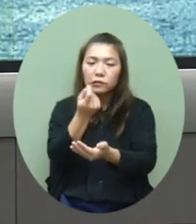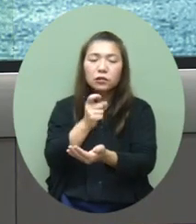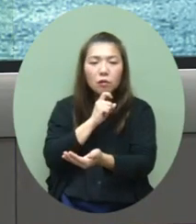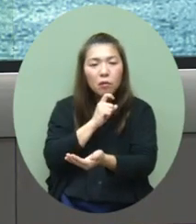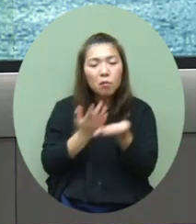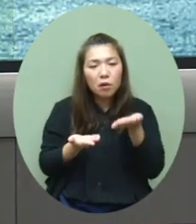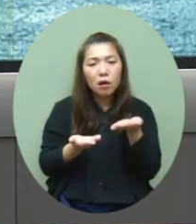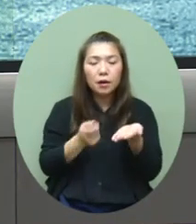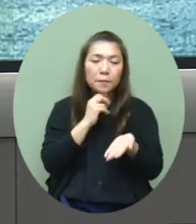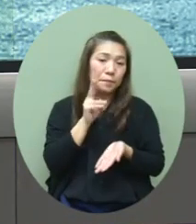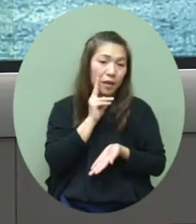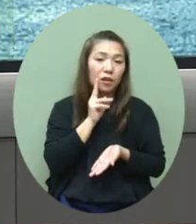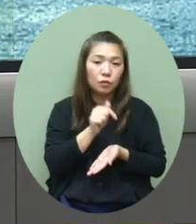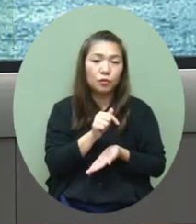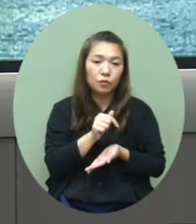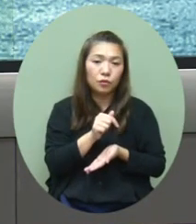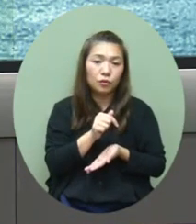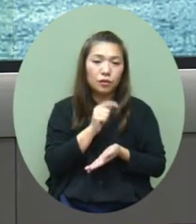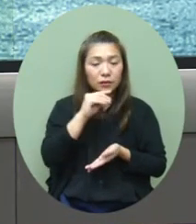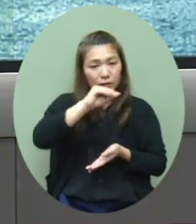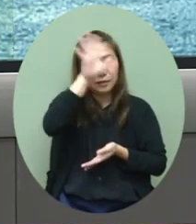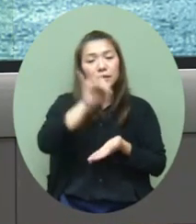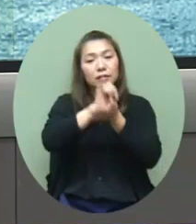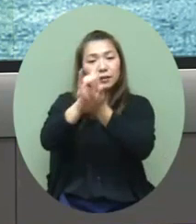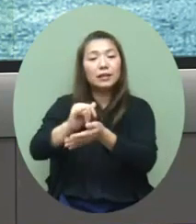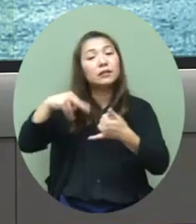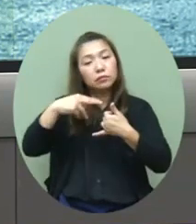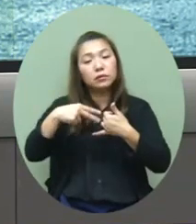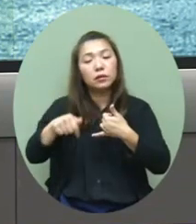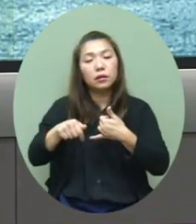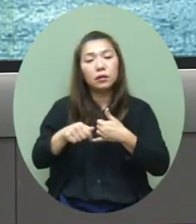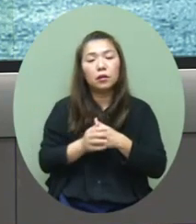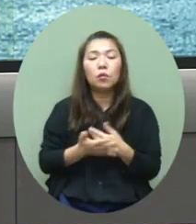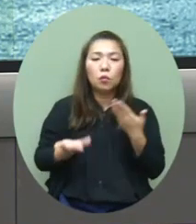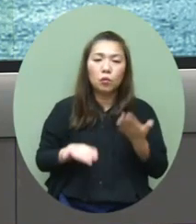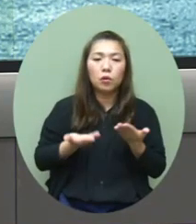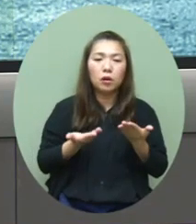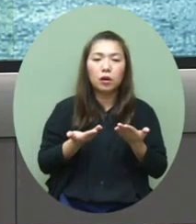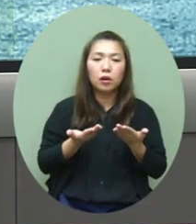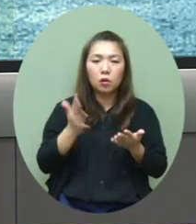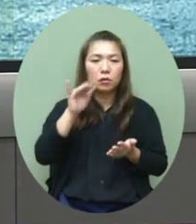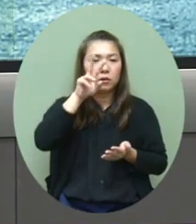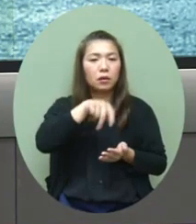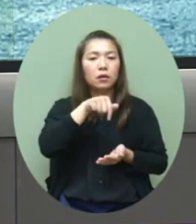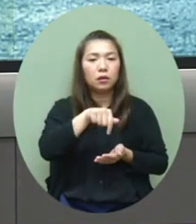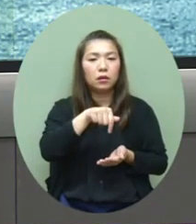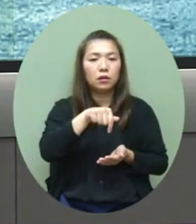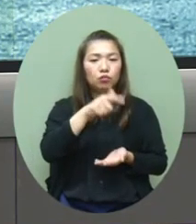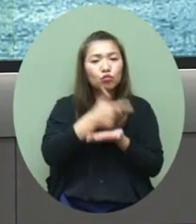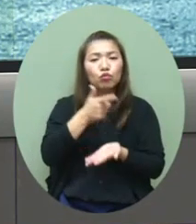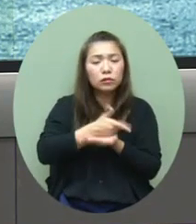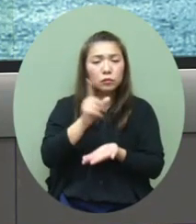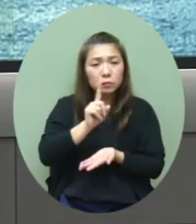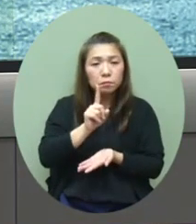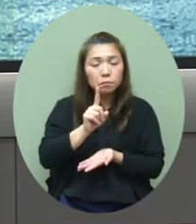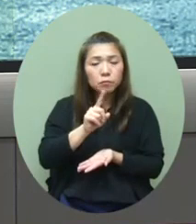譬如可能剛才這樣說比如說有一些間入院做一些檢查的那些我們都會看過那個重要性